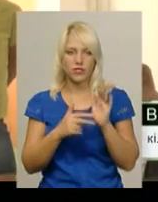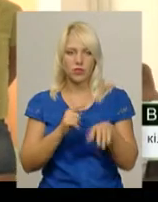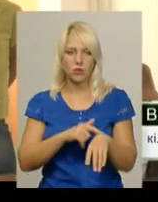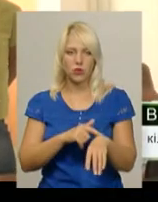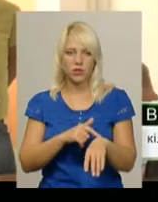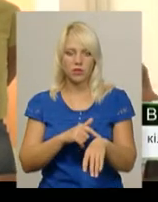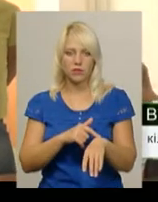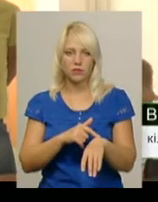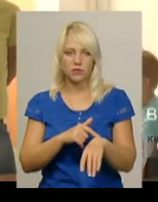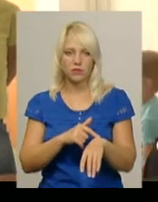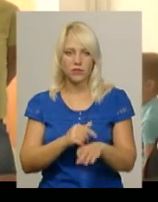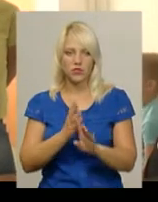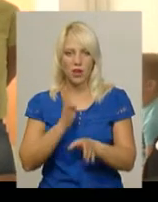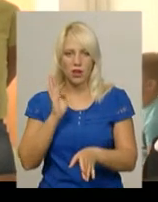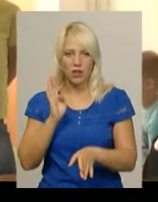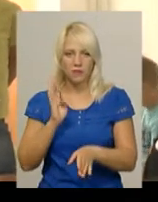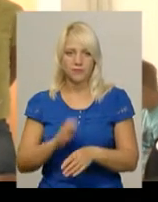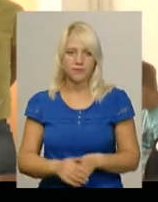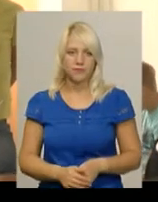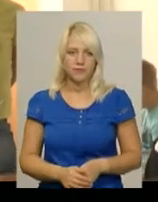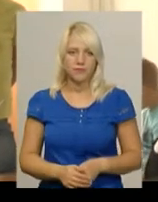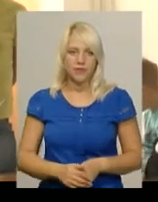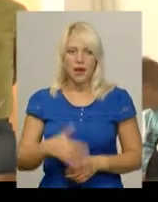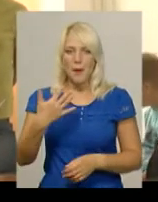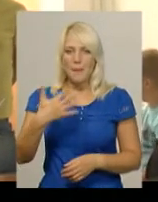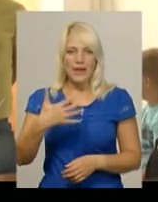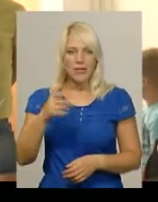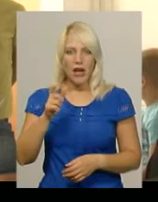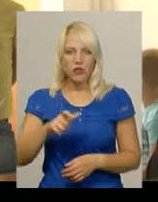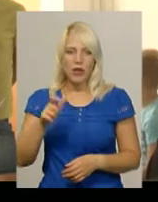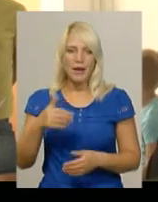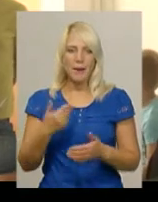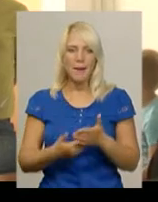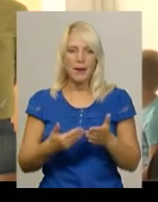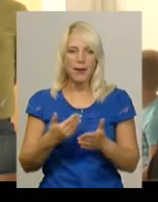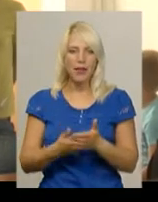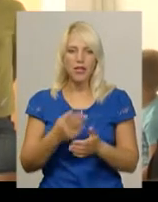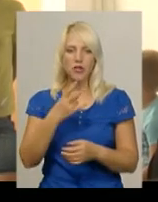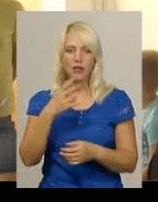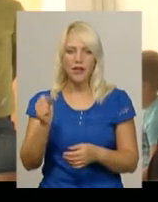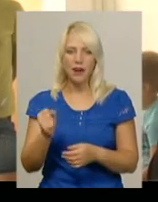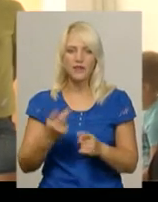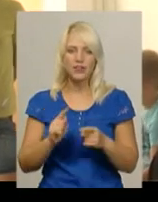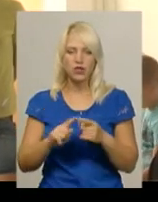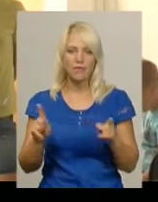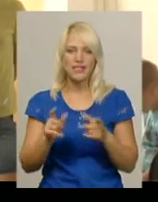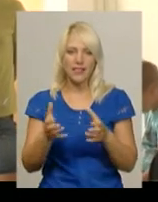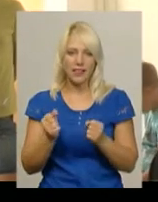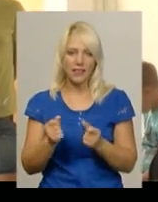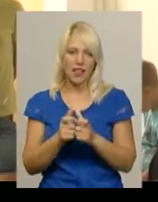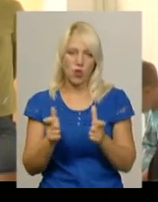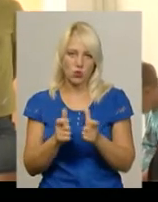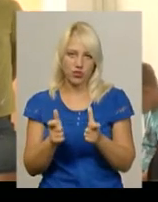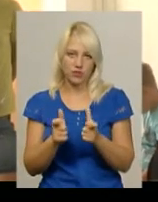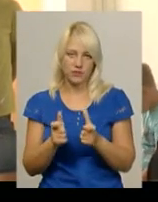чимось, черга, 50 десь чоловік приблизно на те, щоб взяти талончиком.